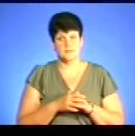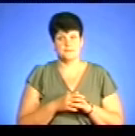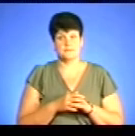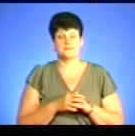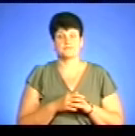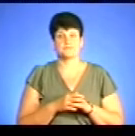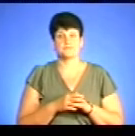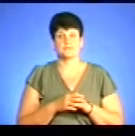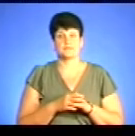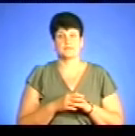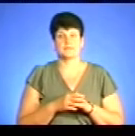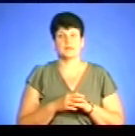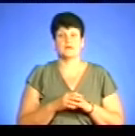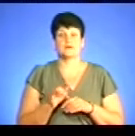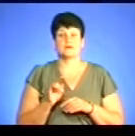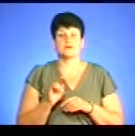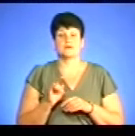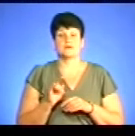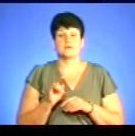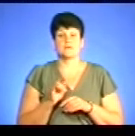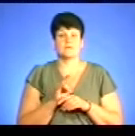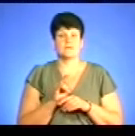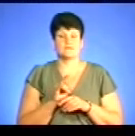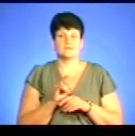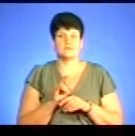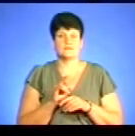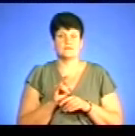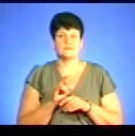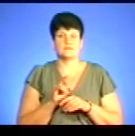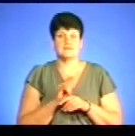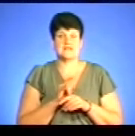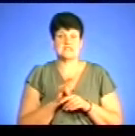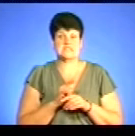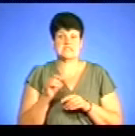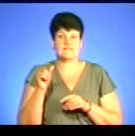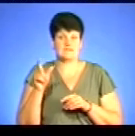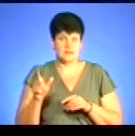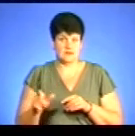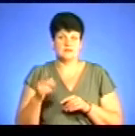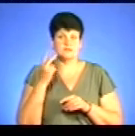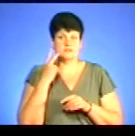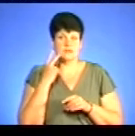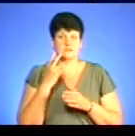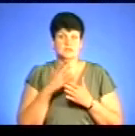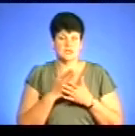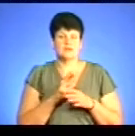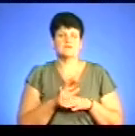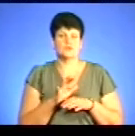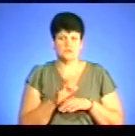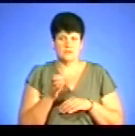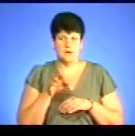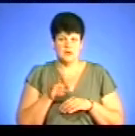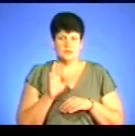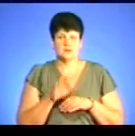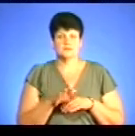Ну, фальсифікат, він постійно, скажімо так, так званими суб'єктами виготовляється. Так, але